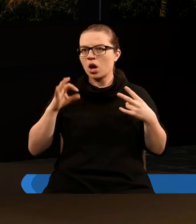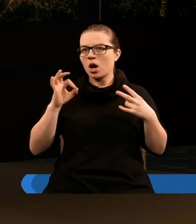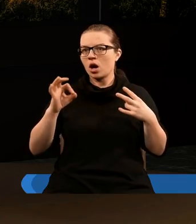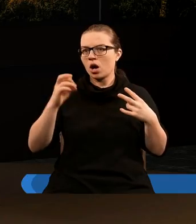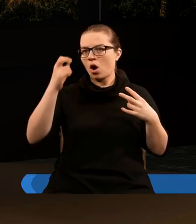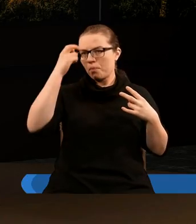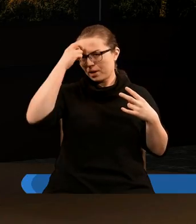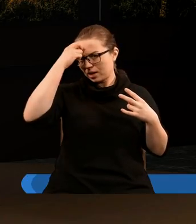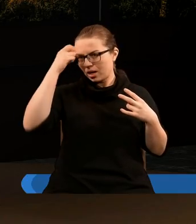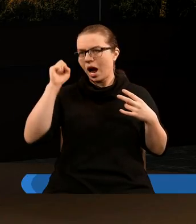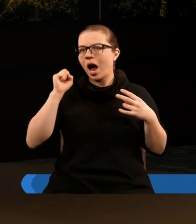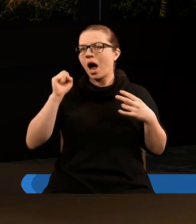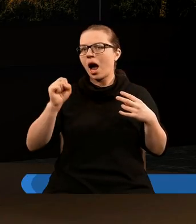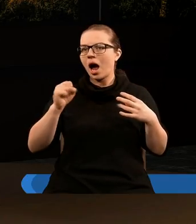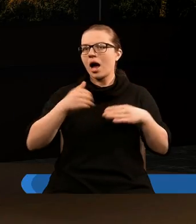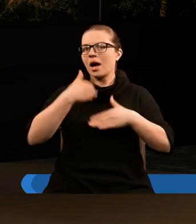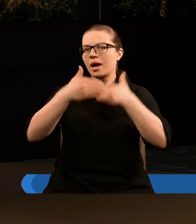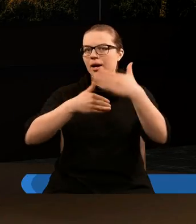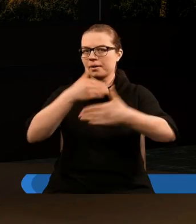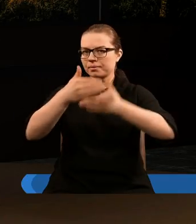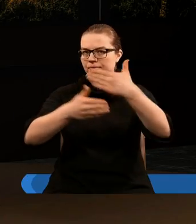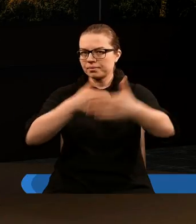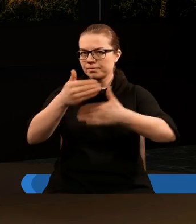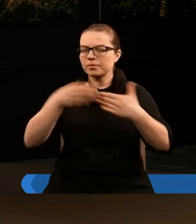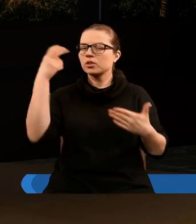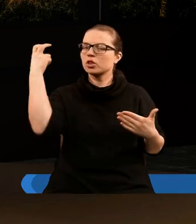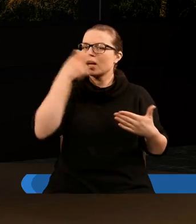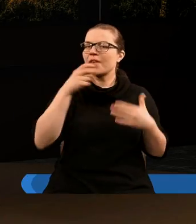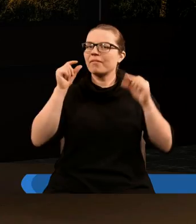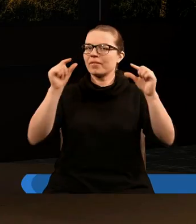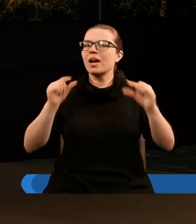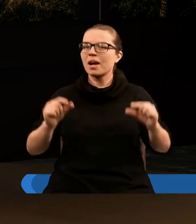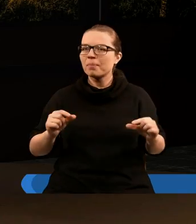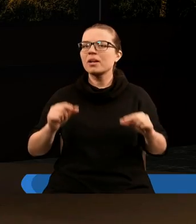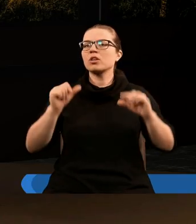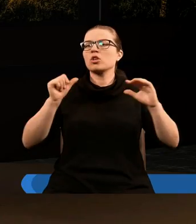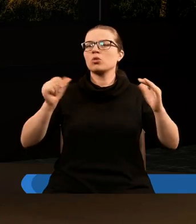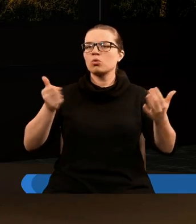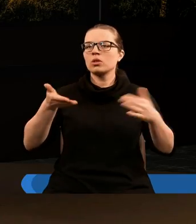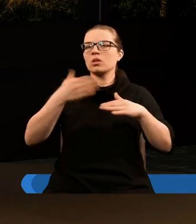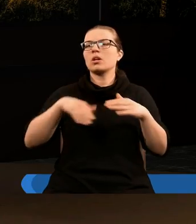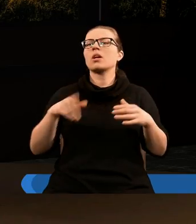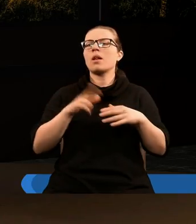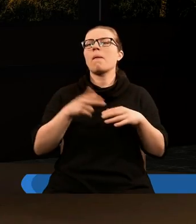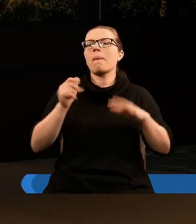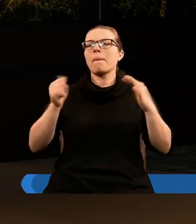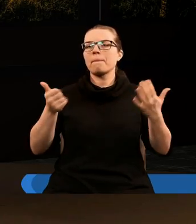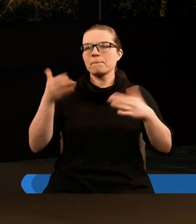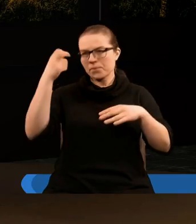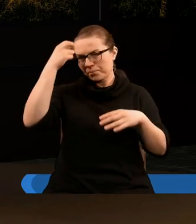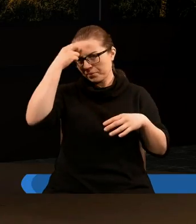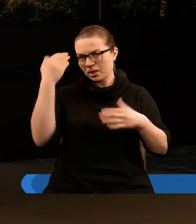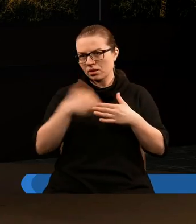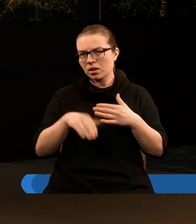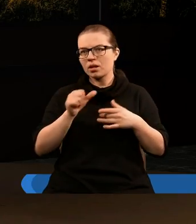pieczęciach i docieramy do pewnego ciekawego fragmentu, ponieważ rozdział szósty kończy się na szóstej pieczęci.